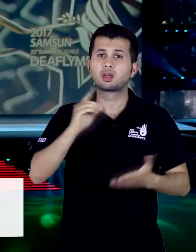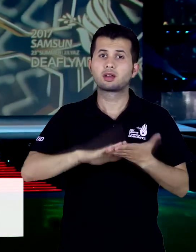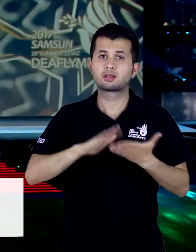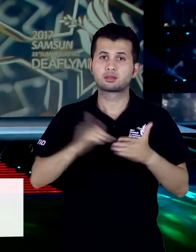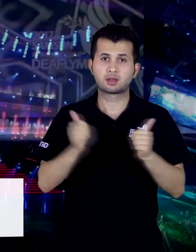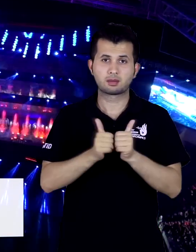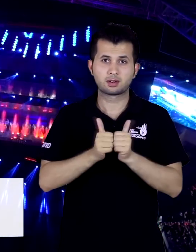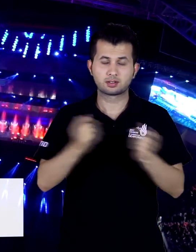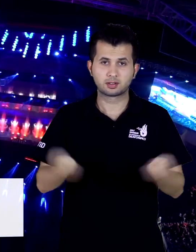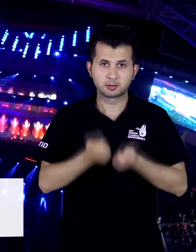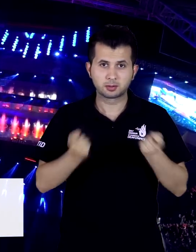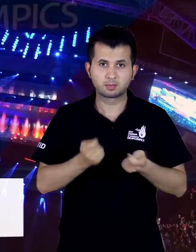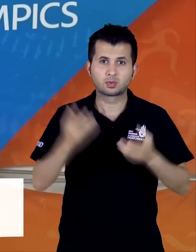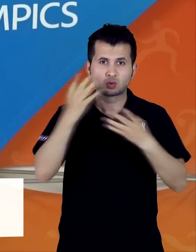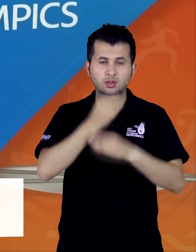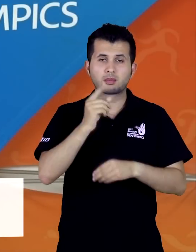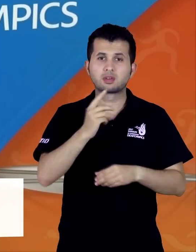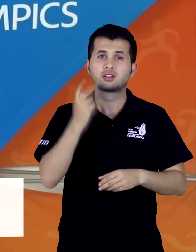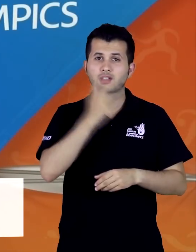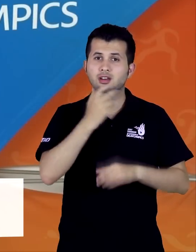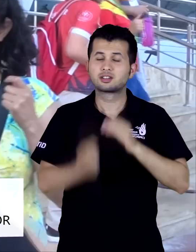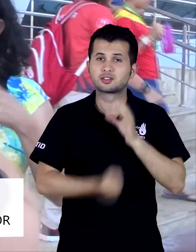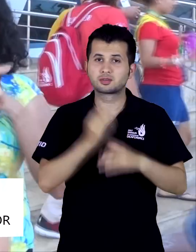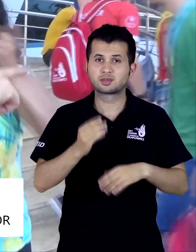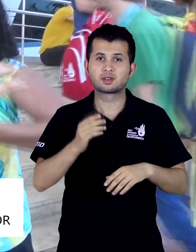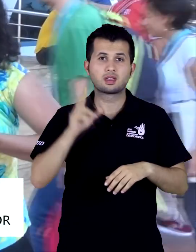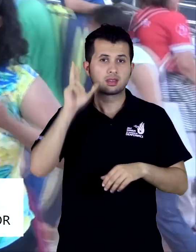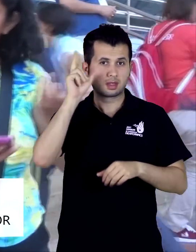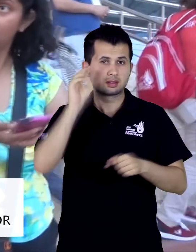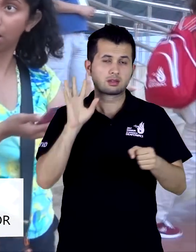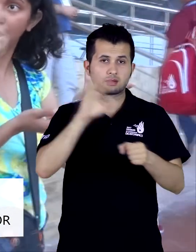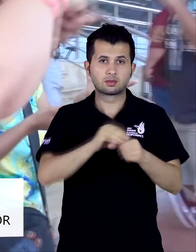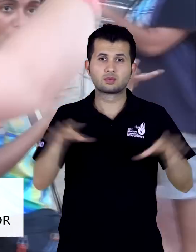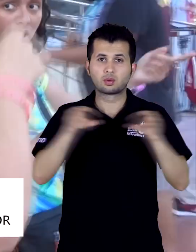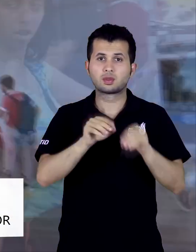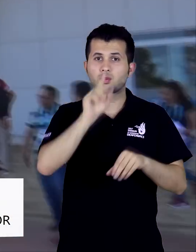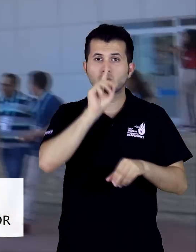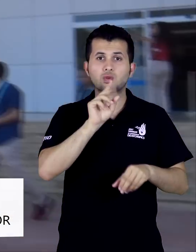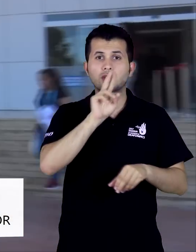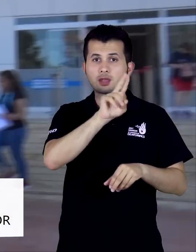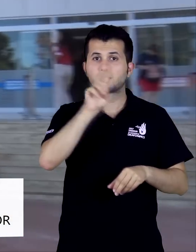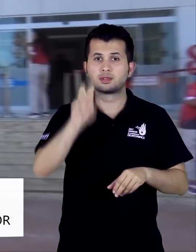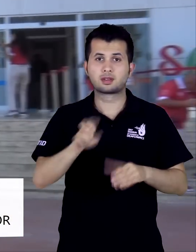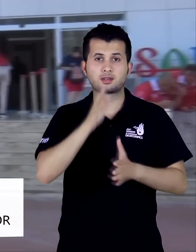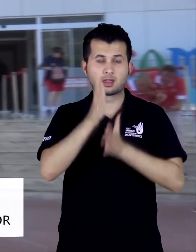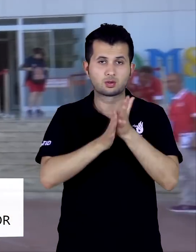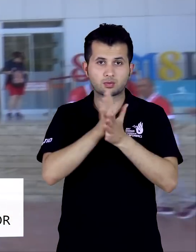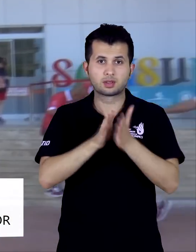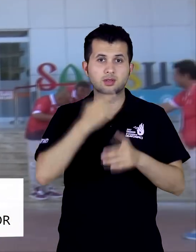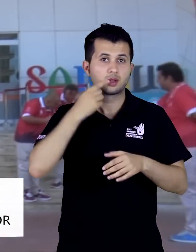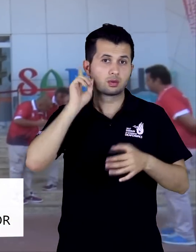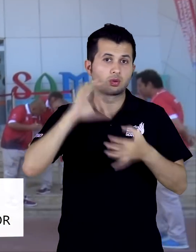arkadaşımla çalıştım Janti şarkısını. Çok güzel bir şey çıkmış. Neslihan Kurt'un da aralarında bulunduğu 178 işaret dili